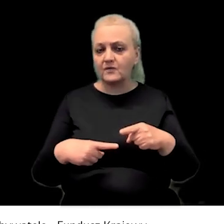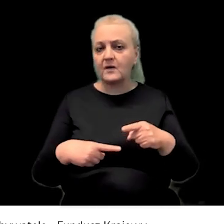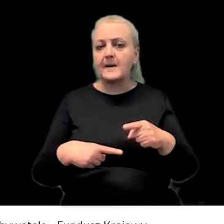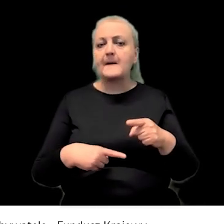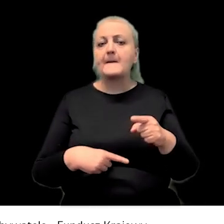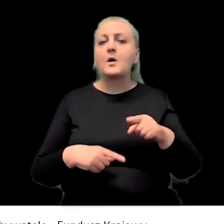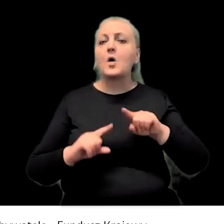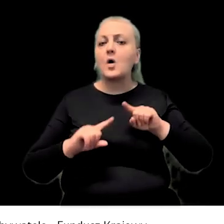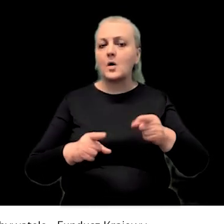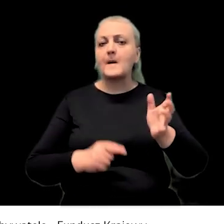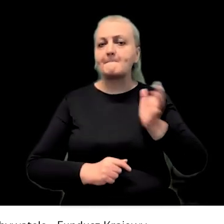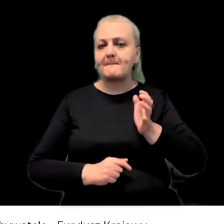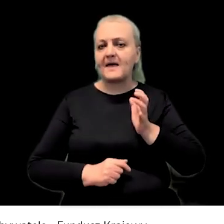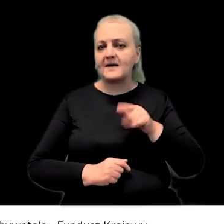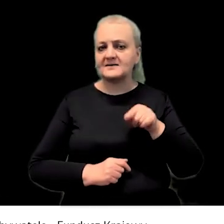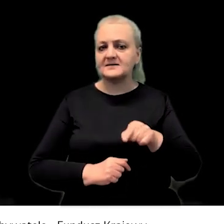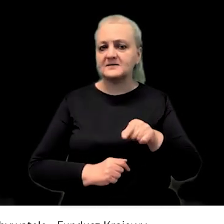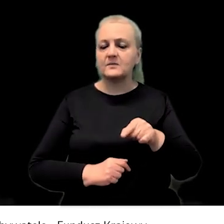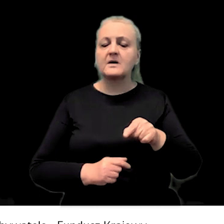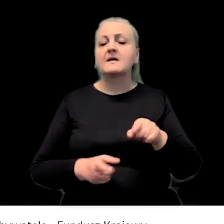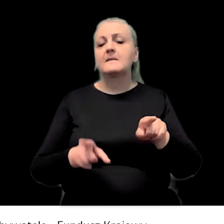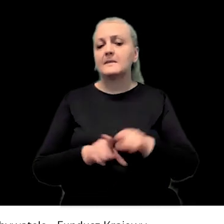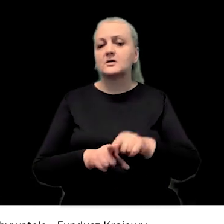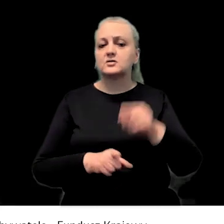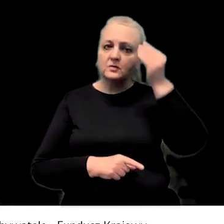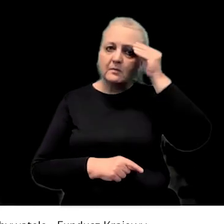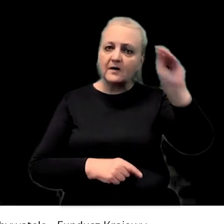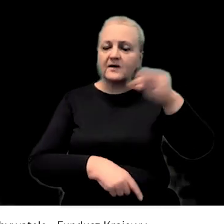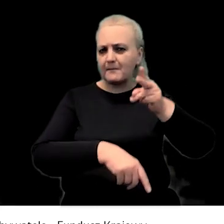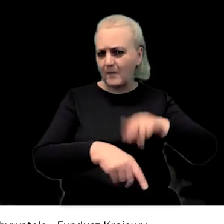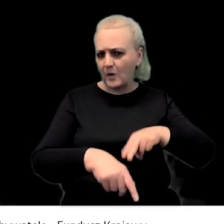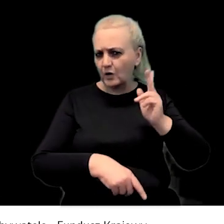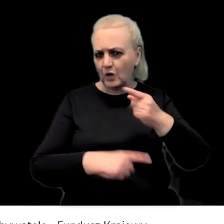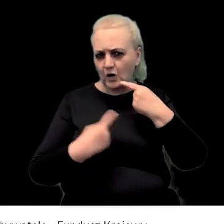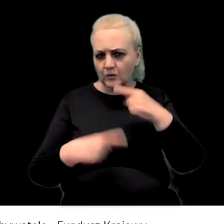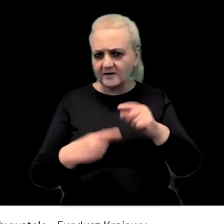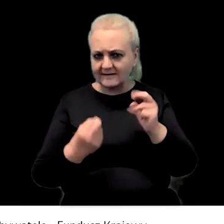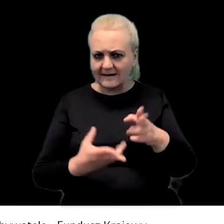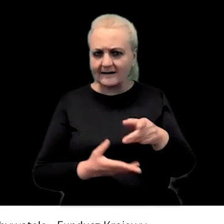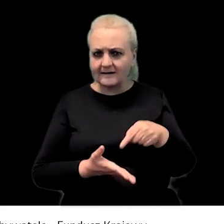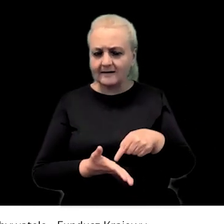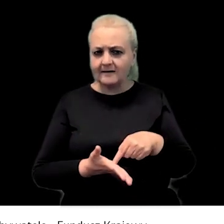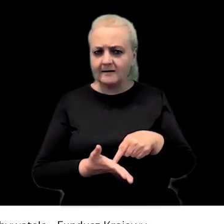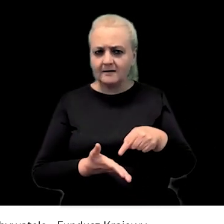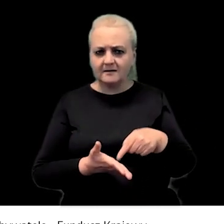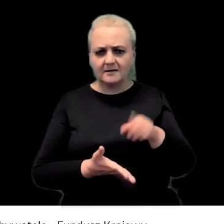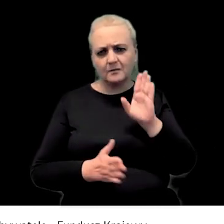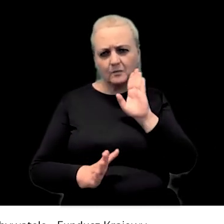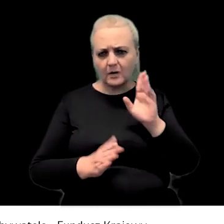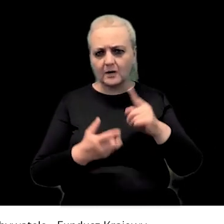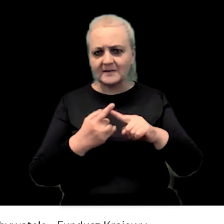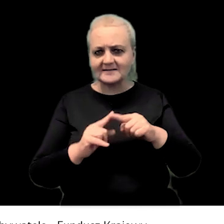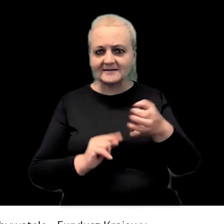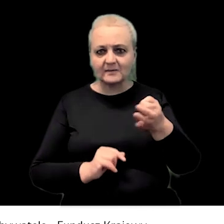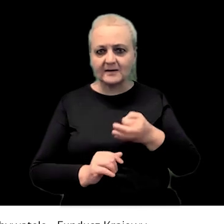kto jest odpowiedzialny za zabezpieczenie, za zorganizowanie zabezpieczenia, powiadomienie policji. To chyba tutaj była takie,